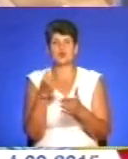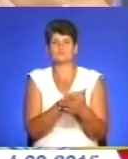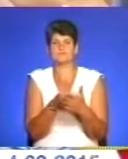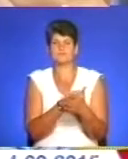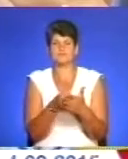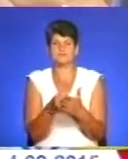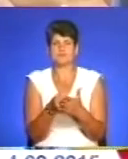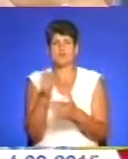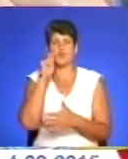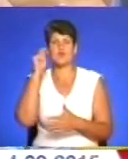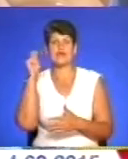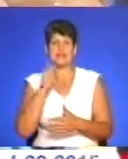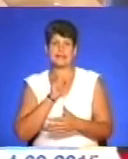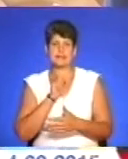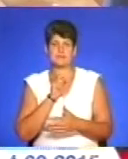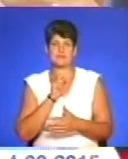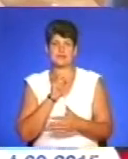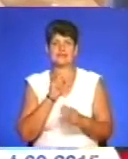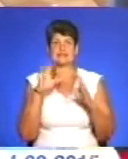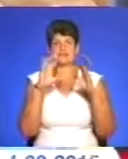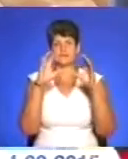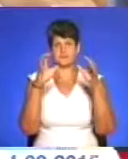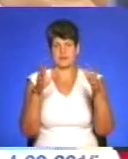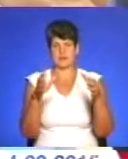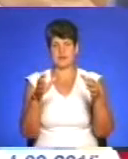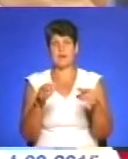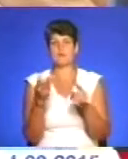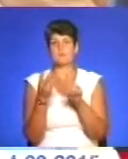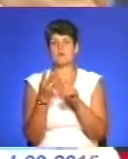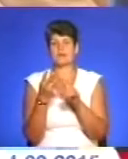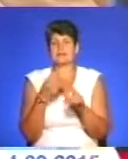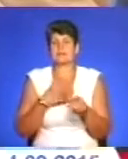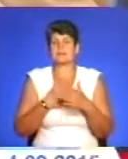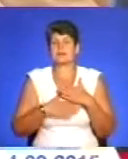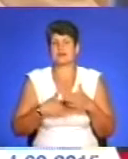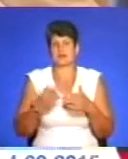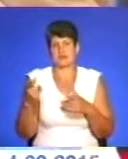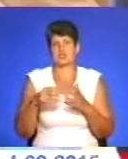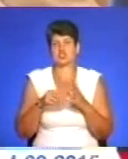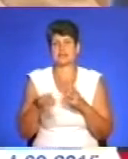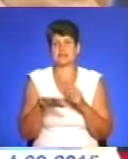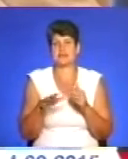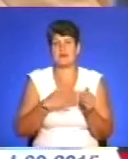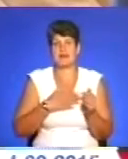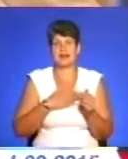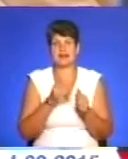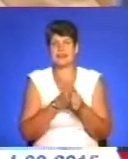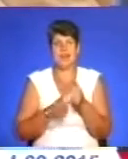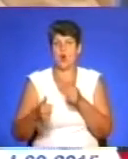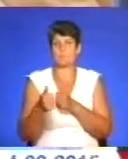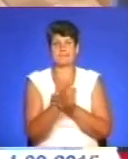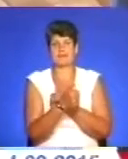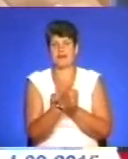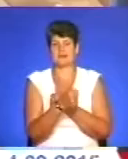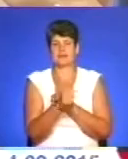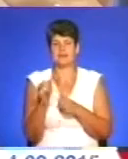України на світовій арені, а по-третє, нам приємно, що ви наш земляк і не вминаєте, як